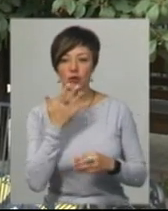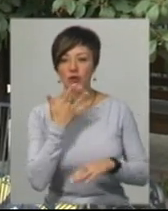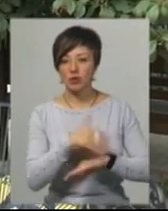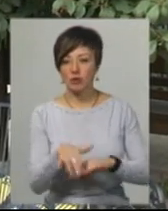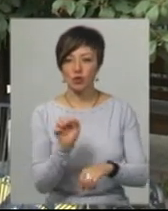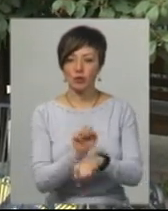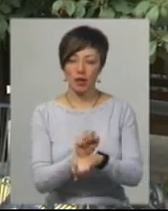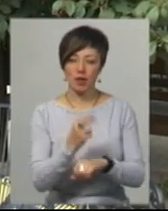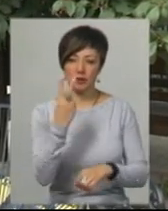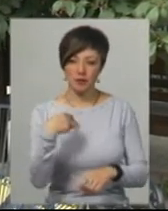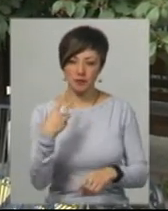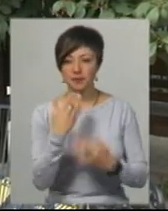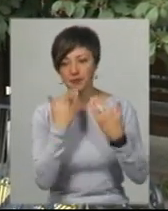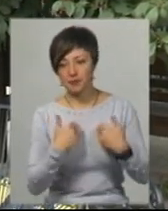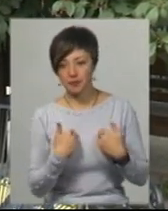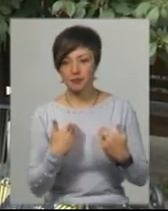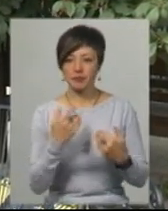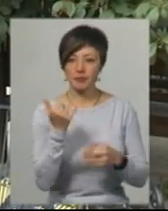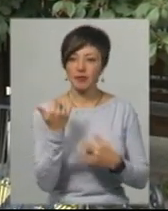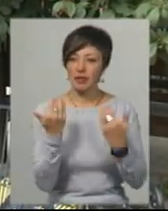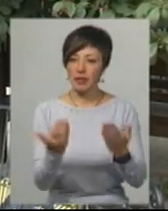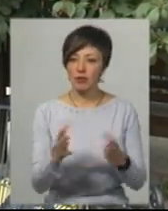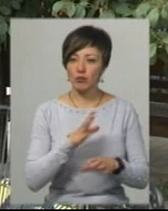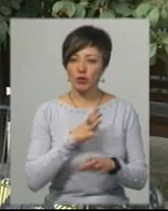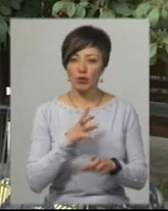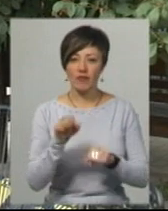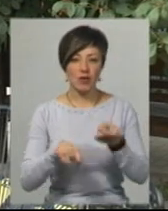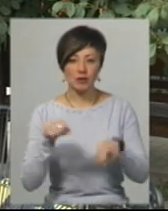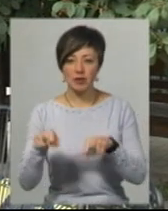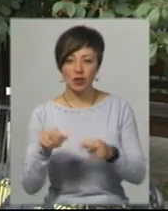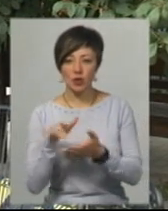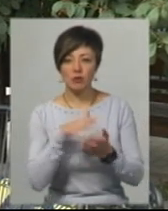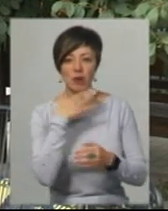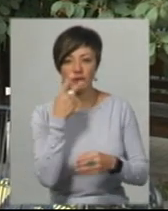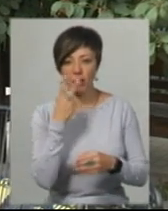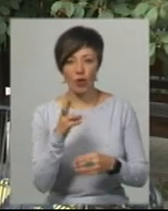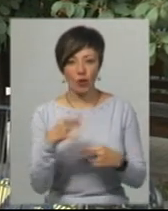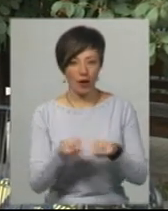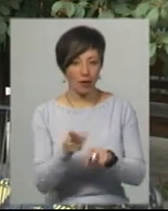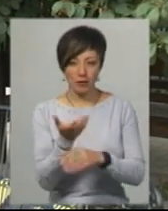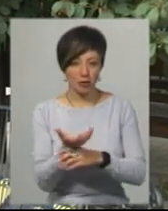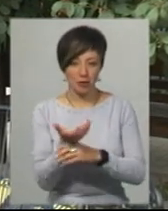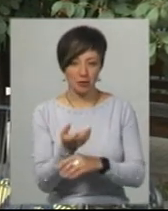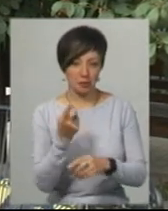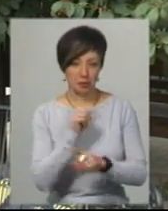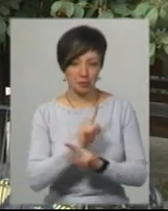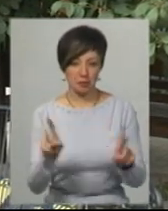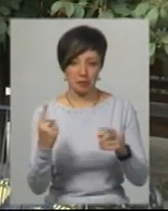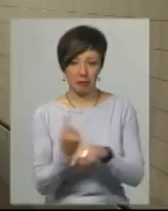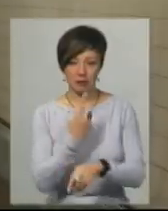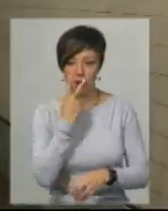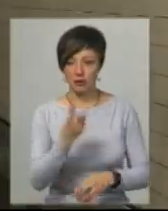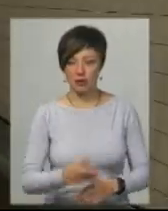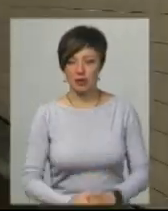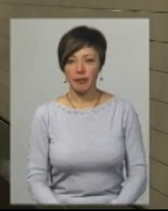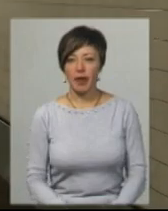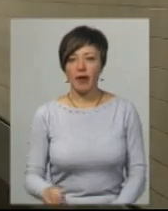зупинялися, дивилися, питалися. Вони велосипедистів і велотуристів багато бачать, але з такими причіпами вони, мабуть, вперше таке бачили.